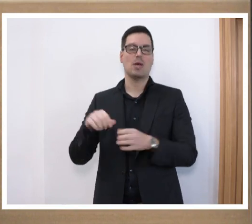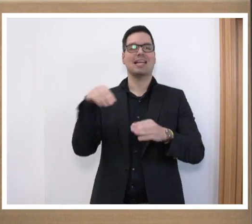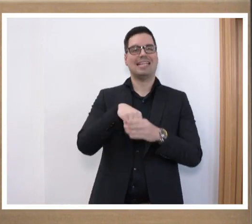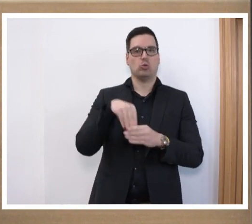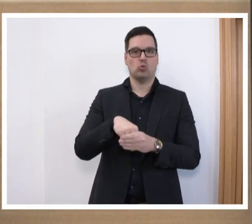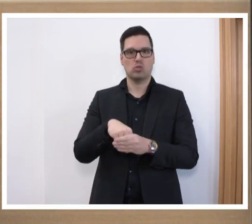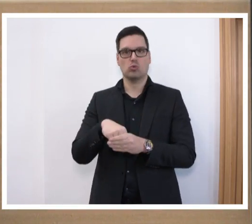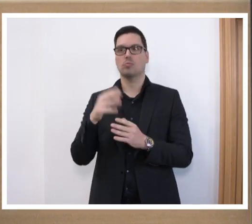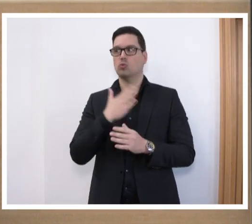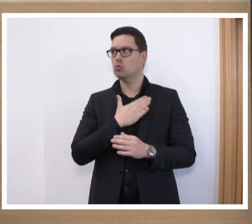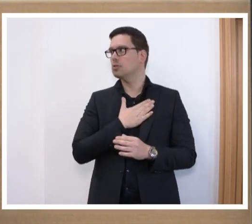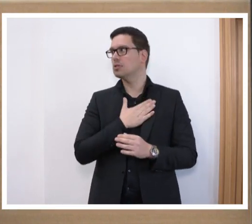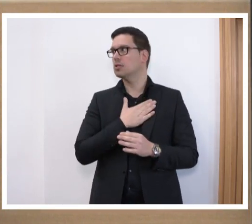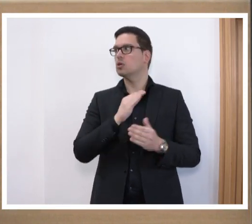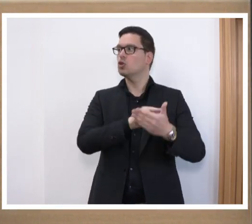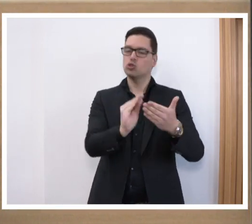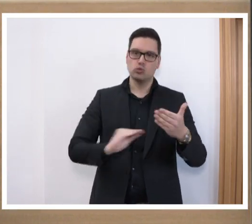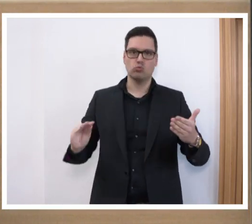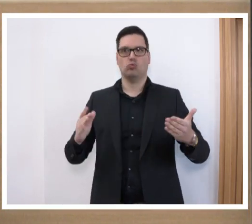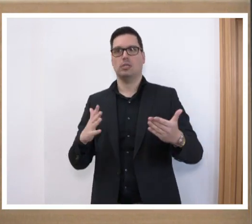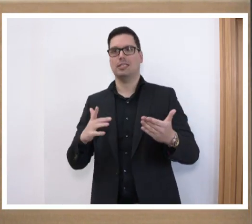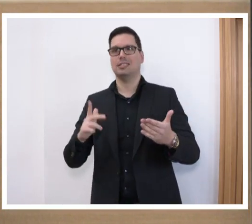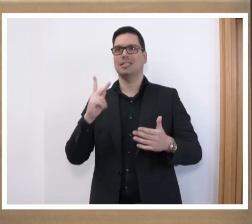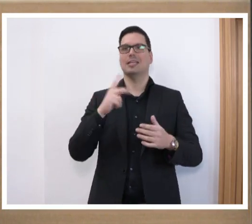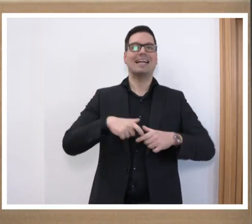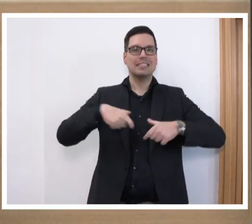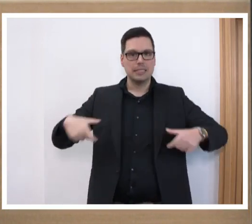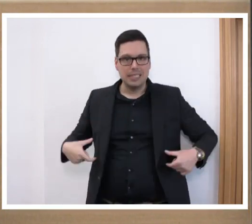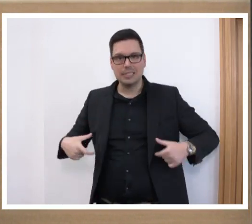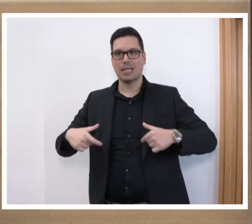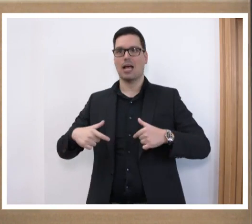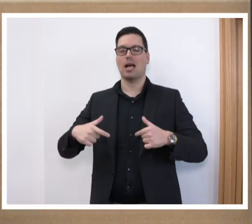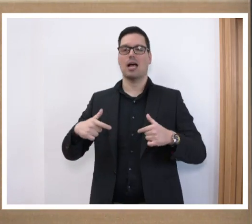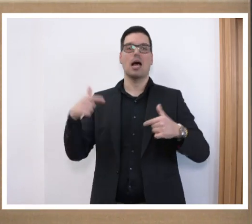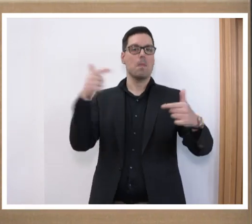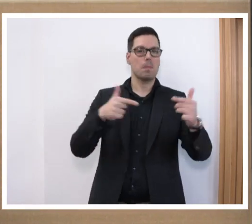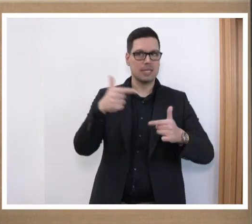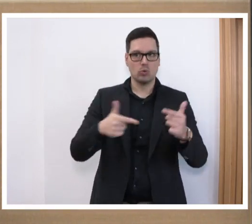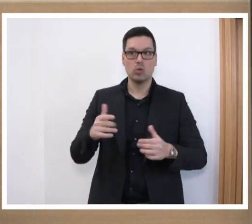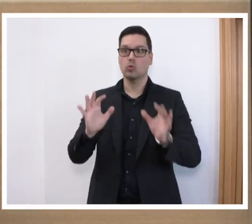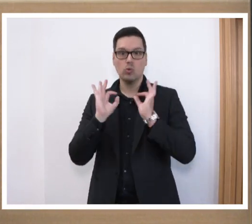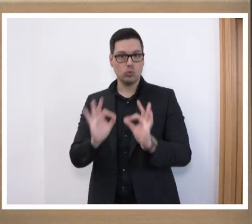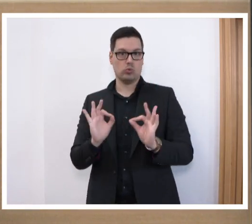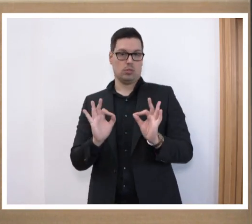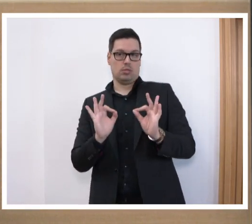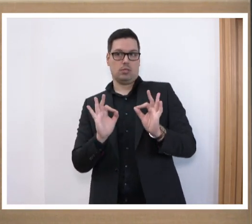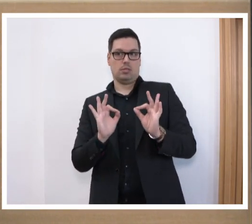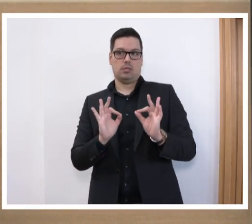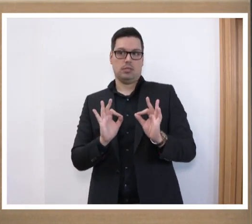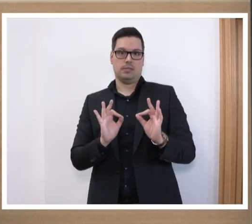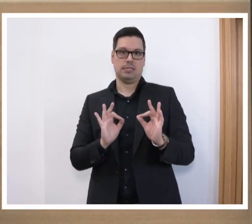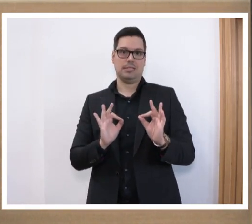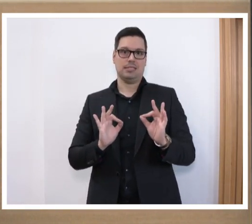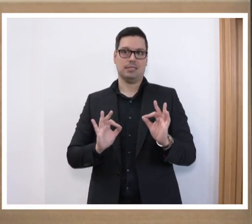in unseren Schulen, in unseren Kitas, in der Ganztagsbetreuung. Das ist gut, dass sich damit